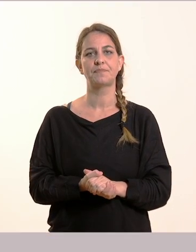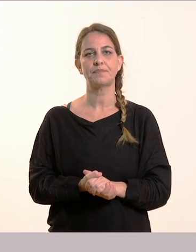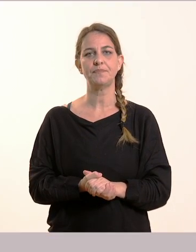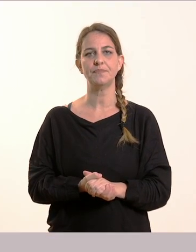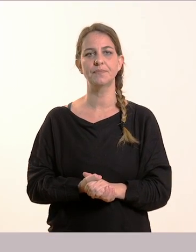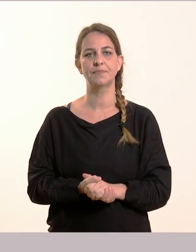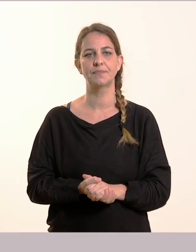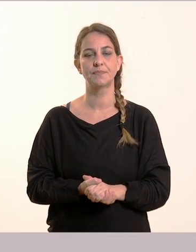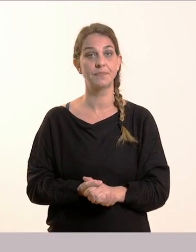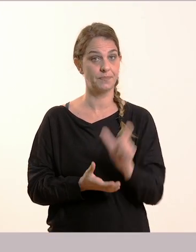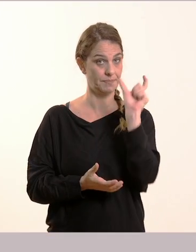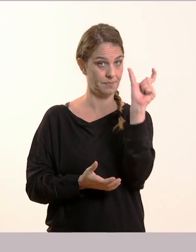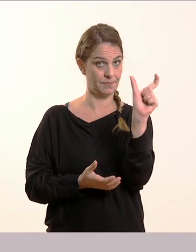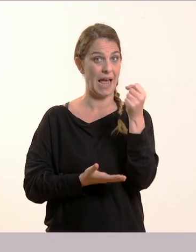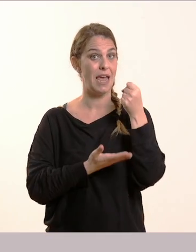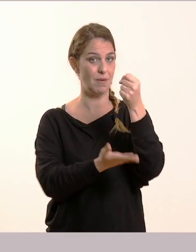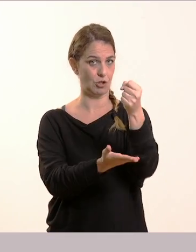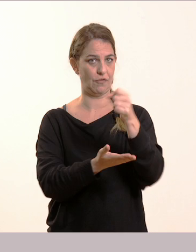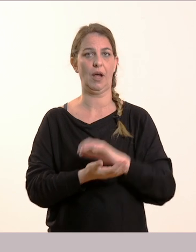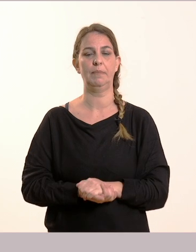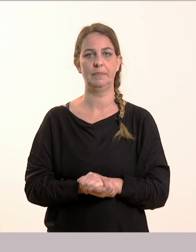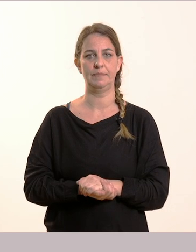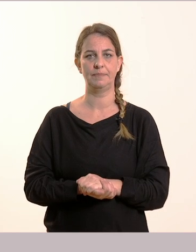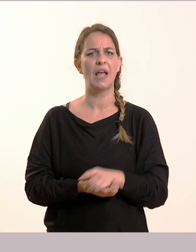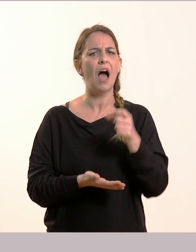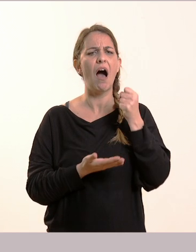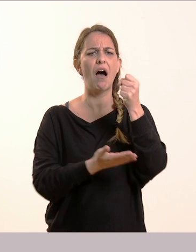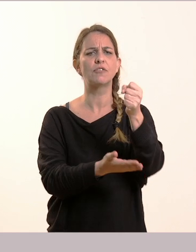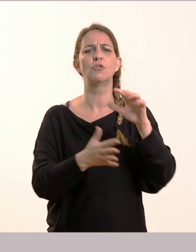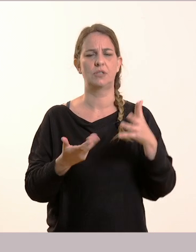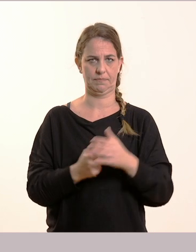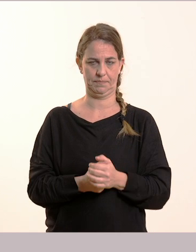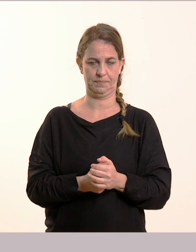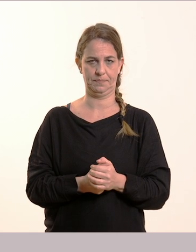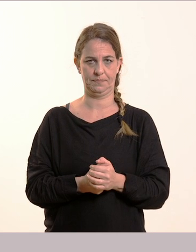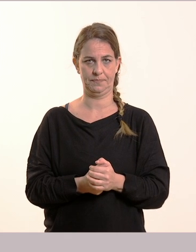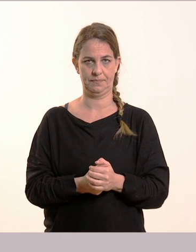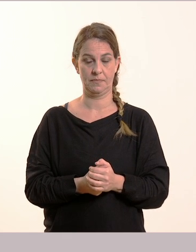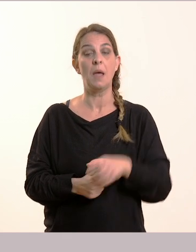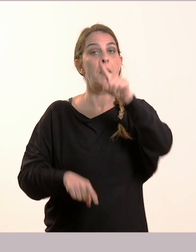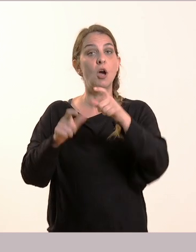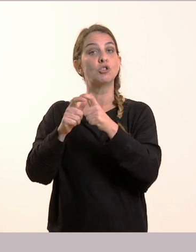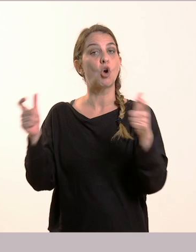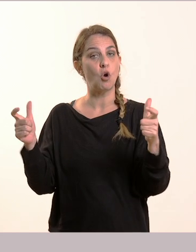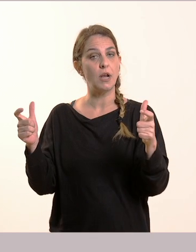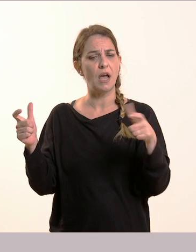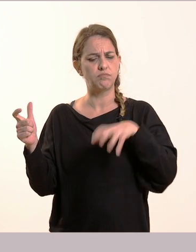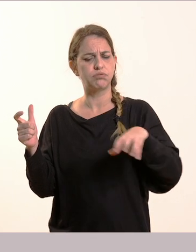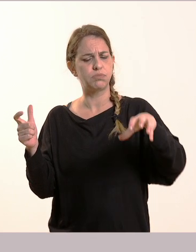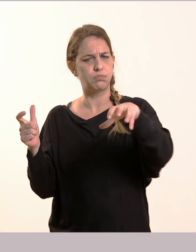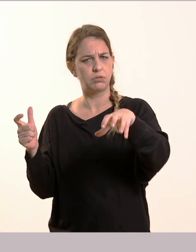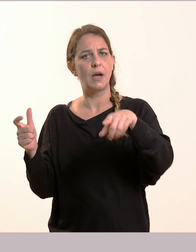Υποτροφία. Τι είναι υποτροφία, παιδιά? Υποτροφία είναι όταν σε κάποια σχολεία πηγαίνουν τα παιδιά για